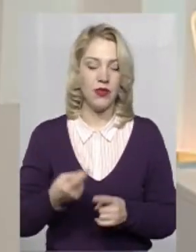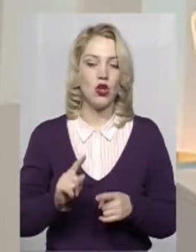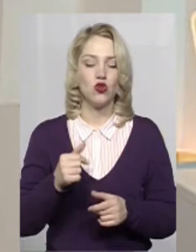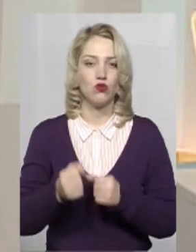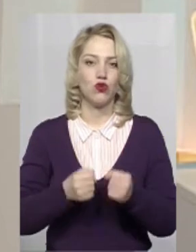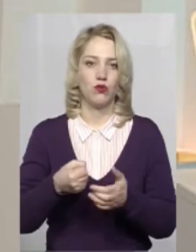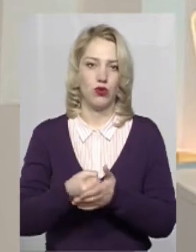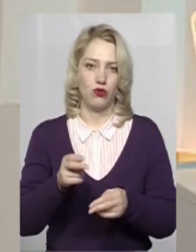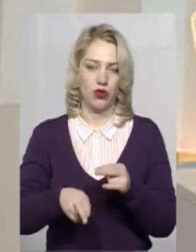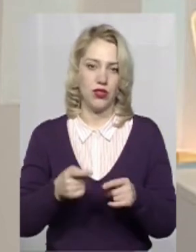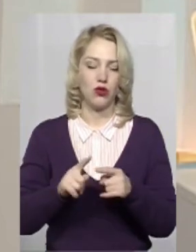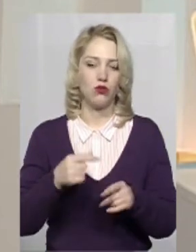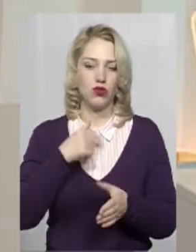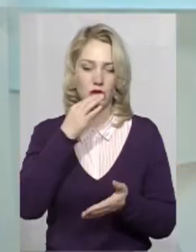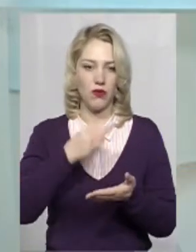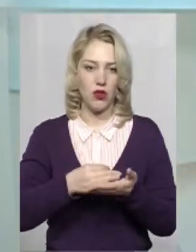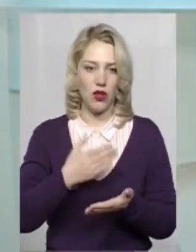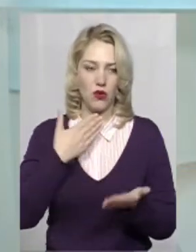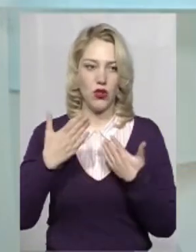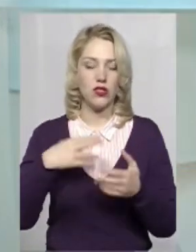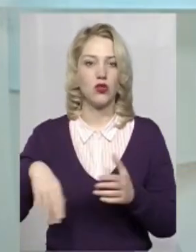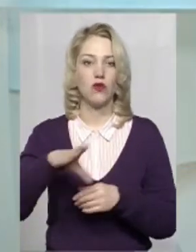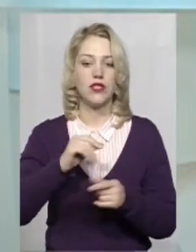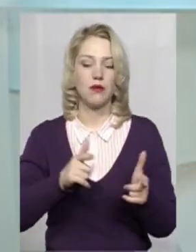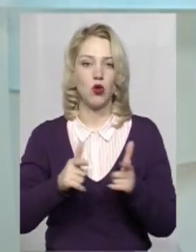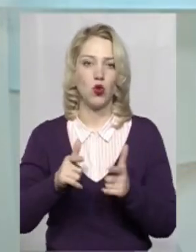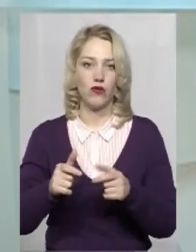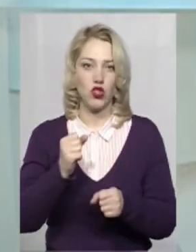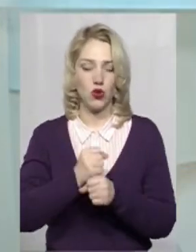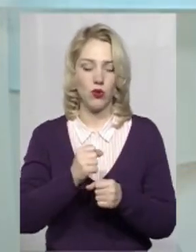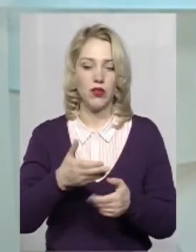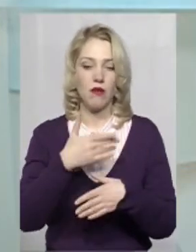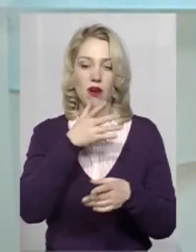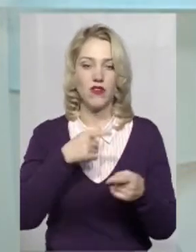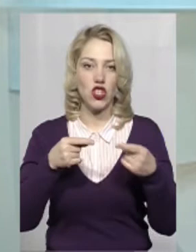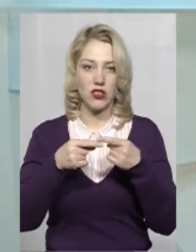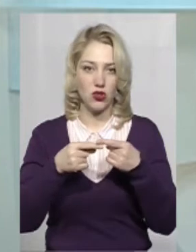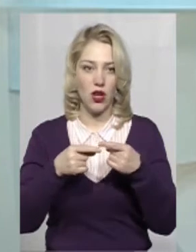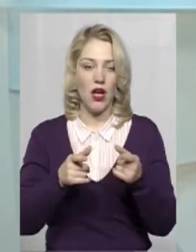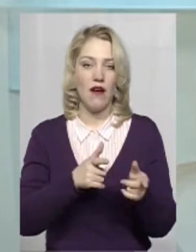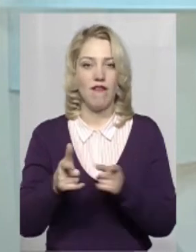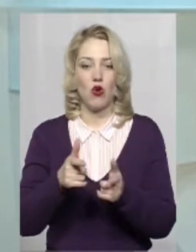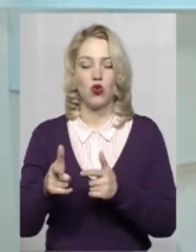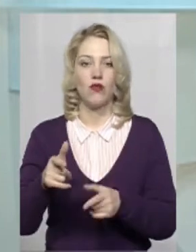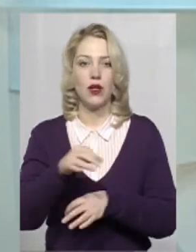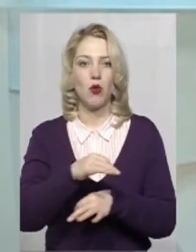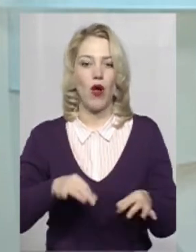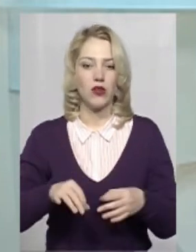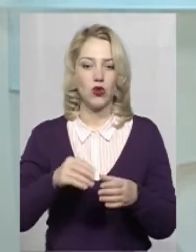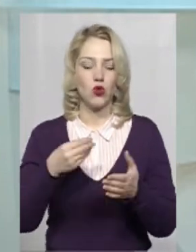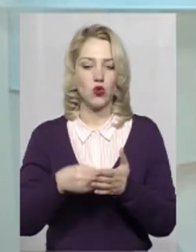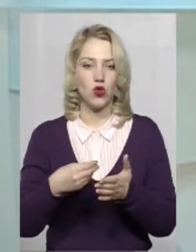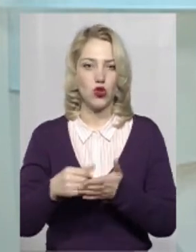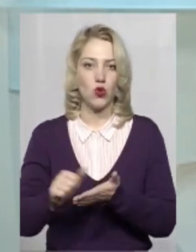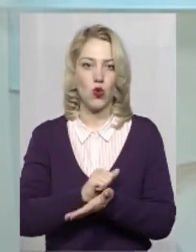до кінця? Тому що ми відповідально підійшли до всіх підготовчих робіт. Ми вчасно виготовили проєкт на кошторисну